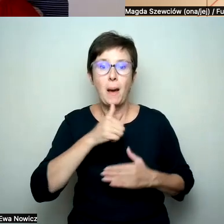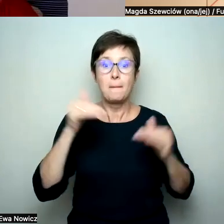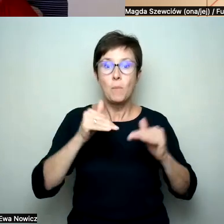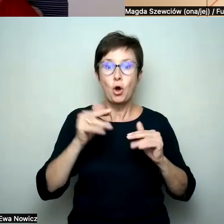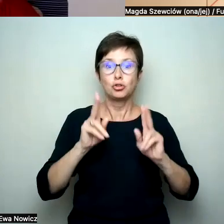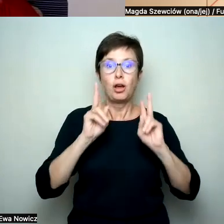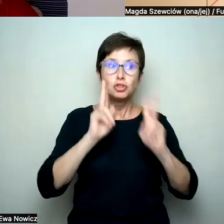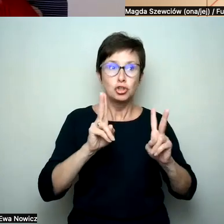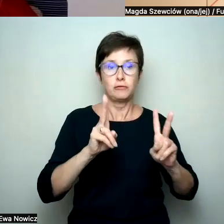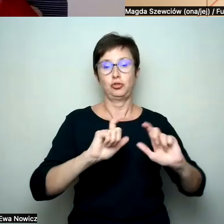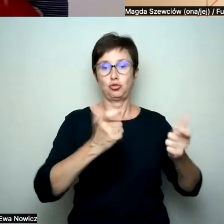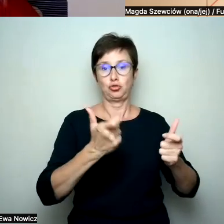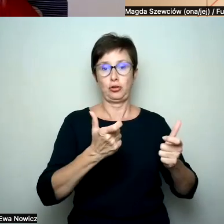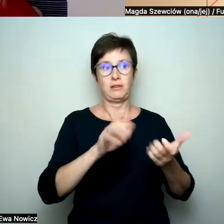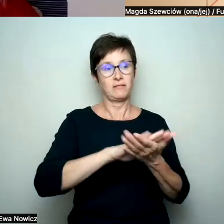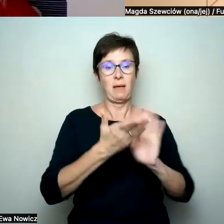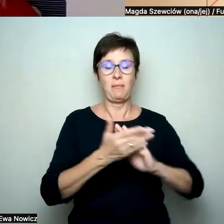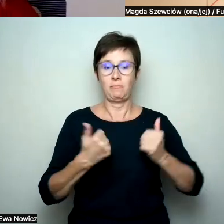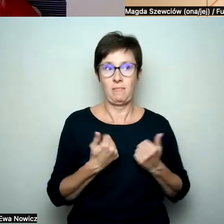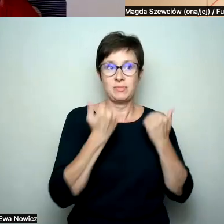ode mnie coś otrzymała.